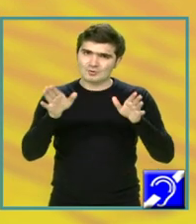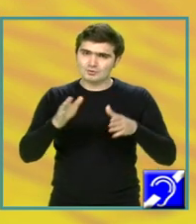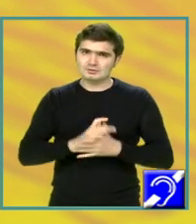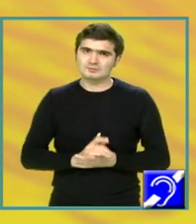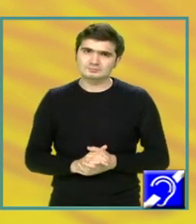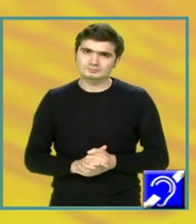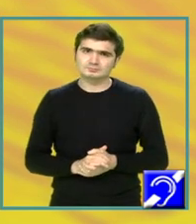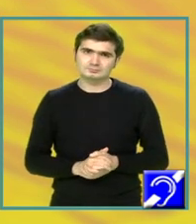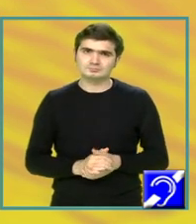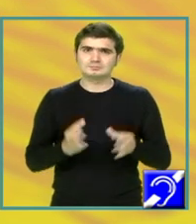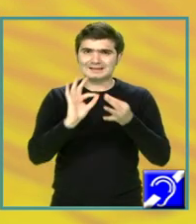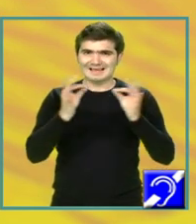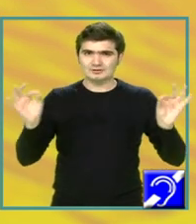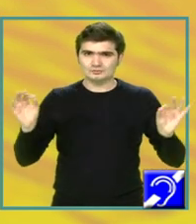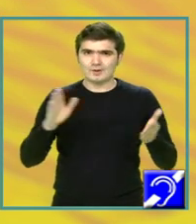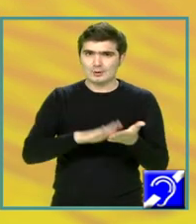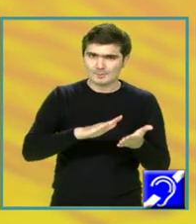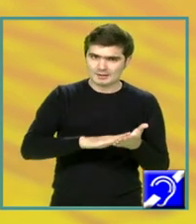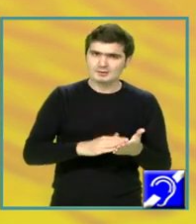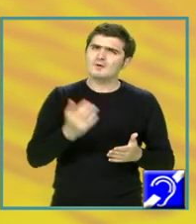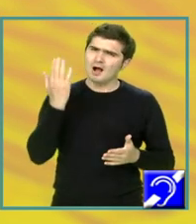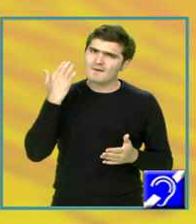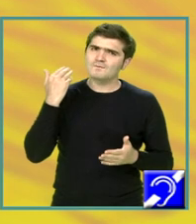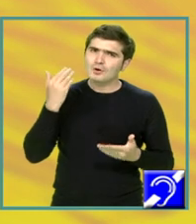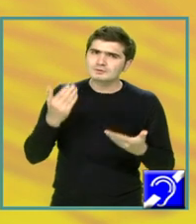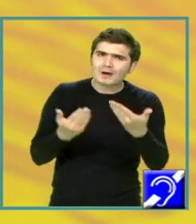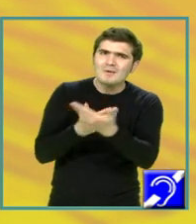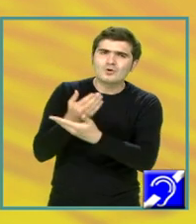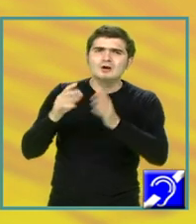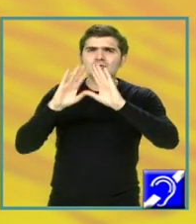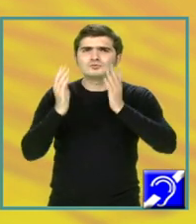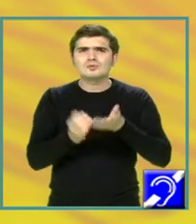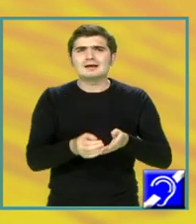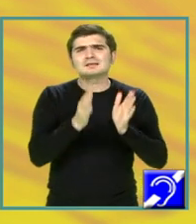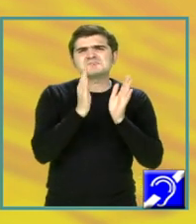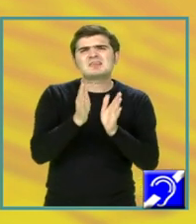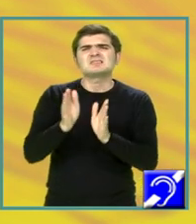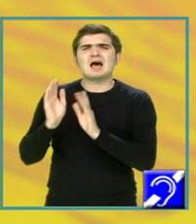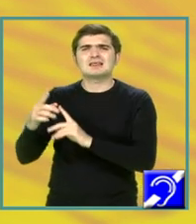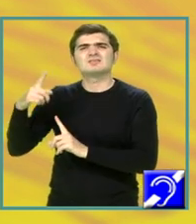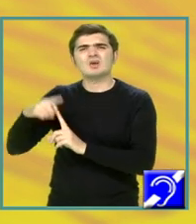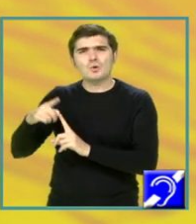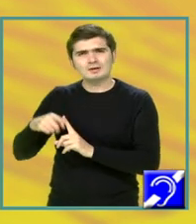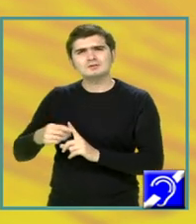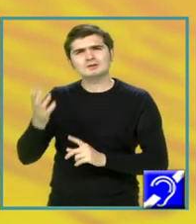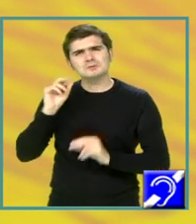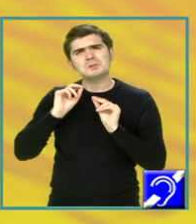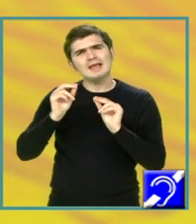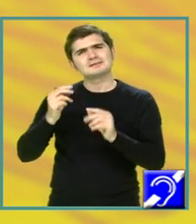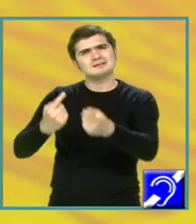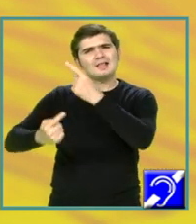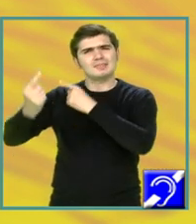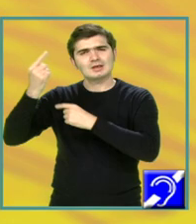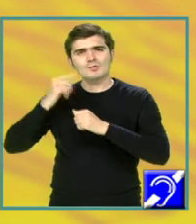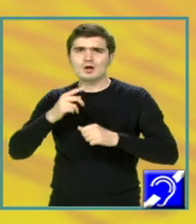anume că textul argumentativ a fost abordat în toate detaliile sale teoretice în lecții anterioare